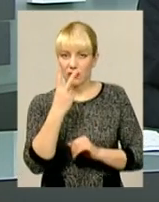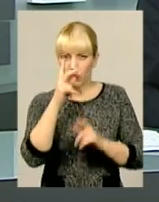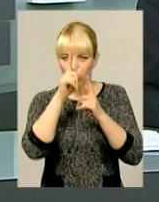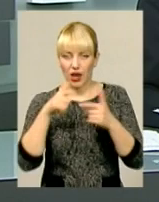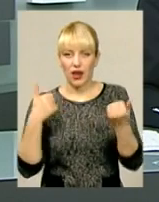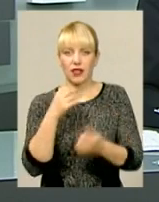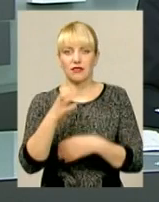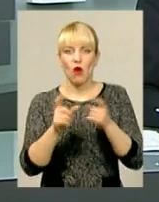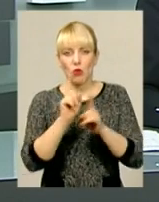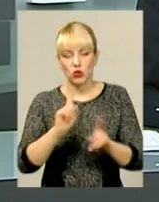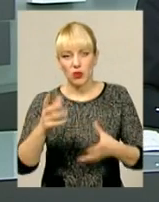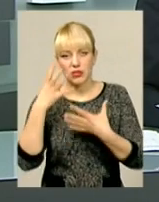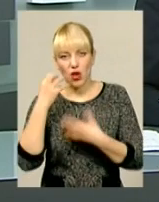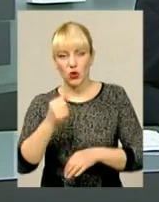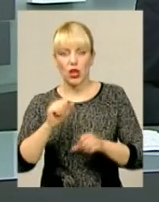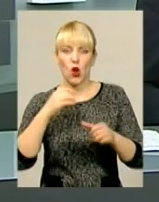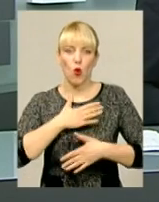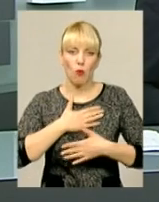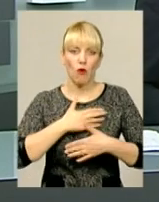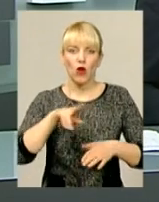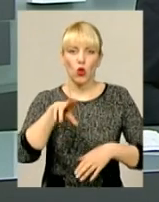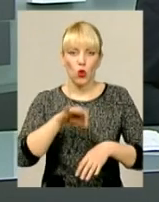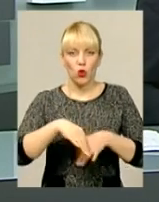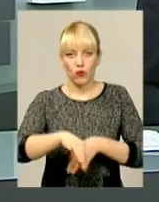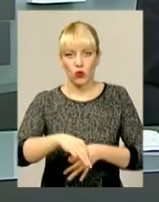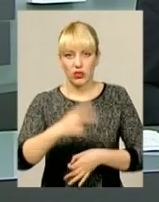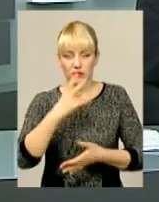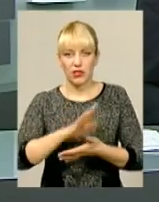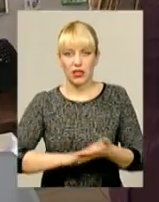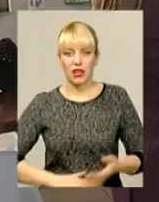захоплення та неймовірну любов до двоколісних – далі у сюжеті.